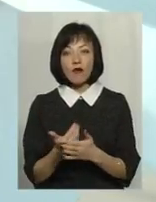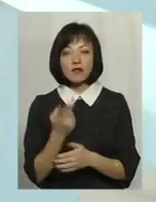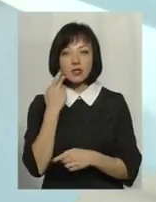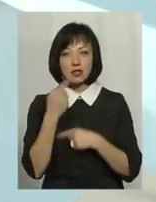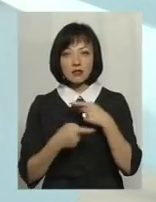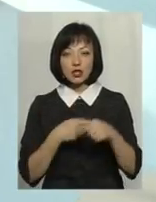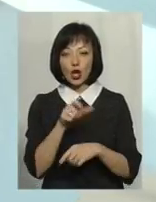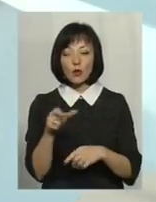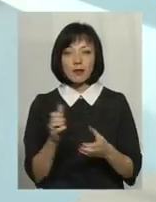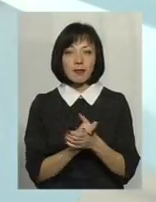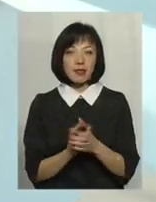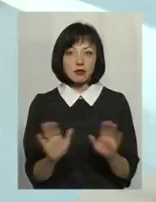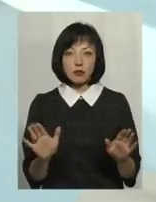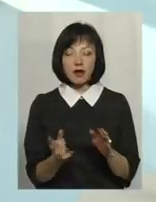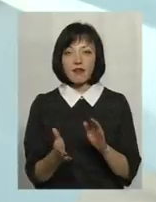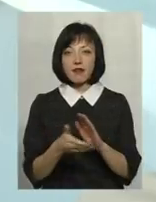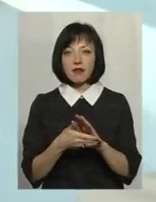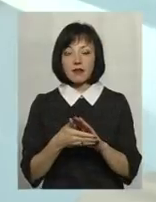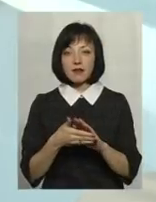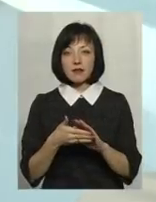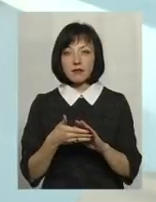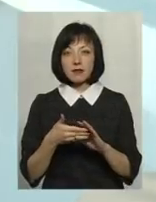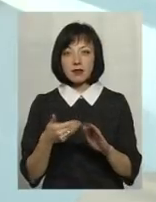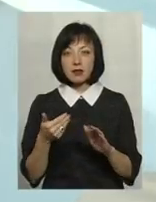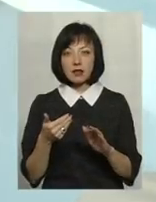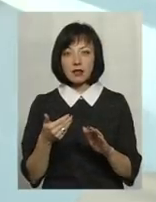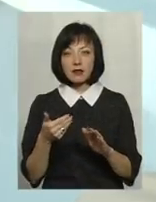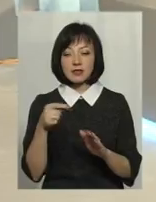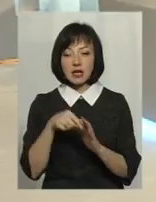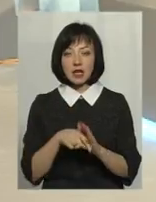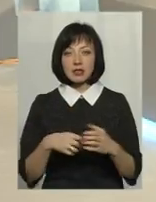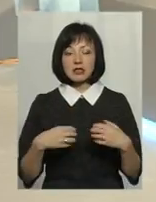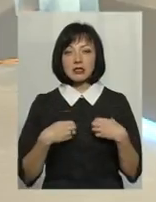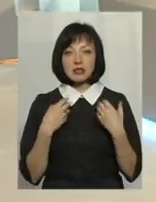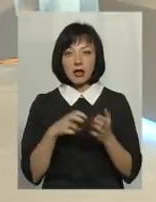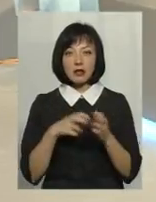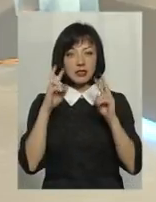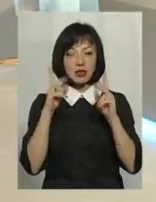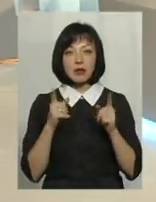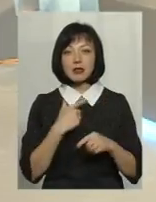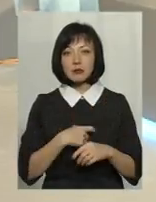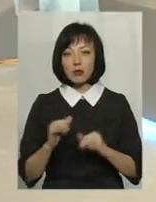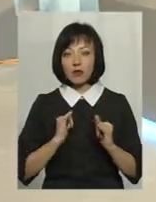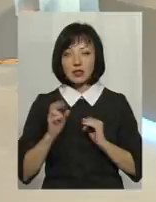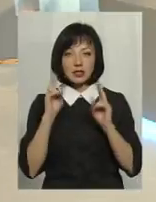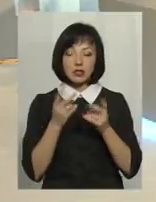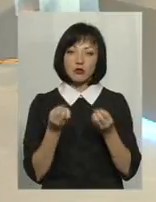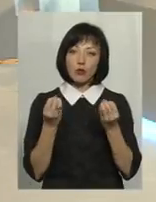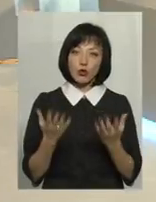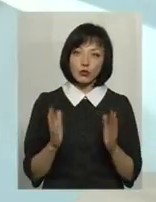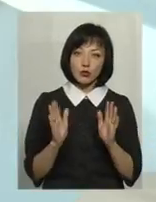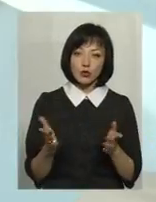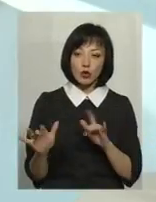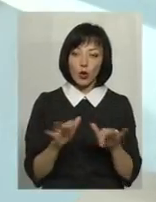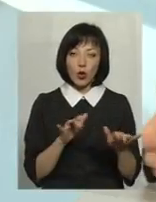завжди людям незнакоме, і воно викликає певний такий всередині страх. Ми не знаємо, як з цим себе вести, і ми не знаємо, чи це просто будуть